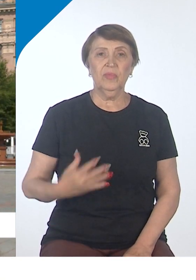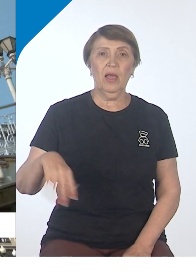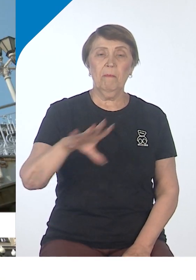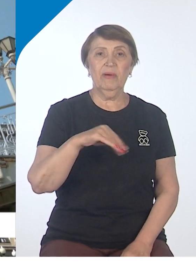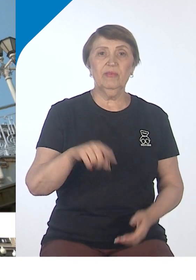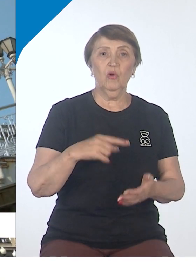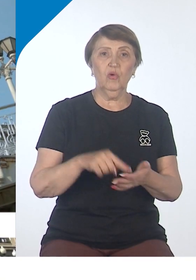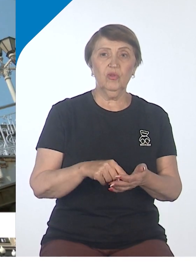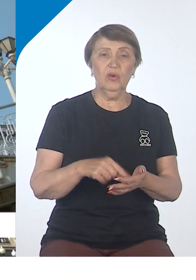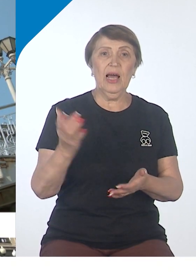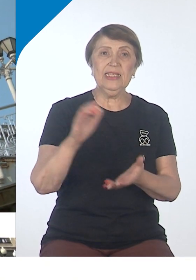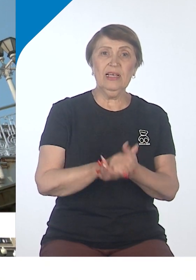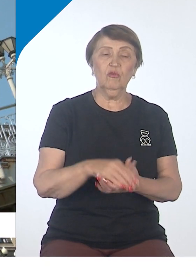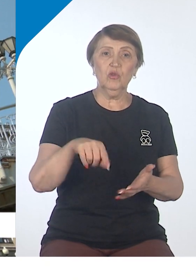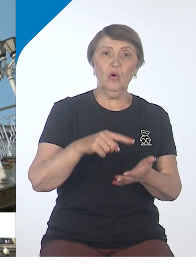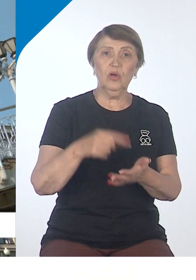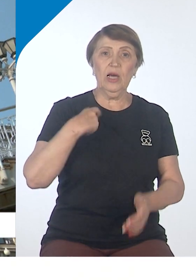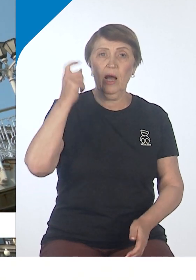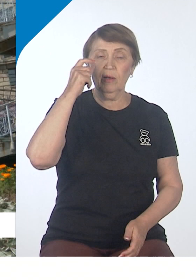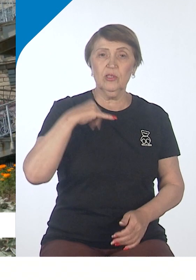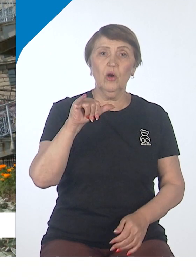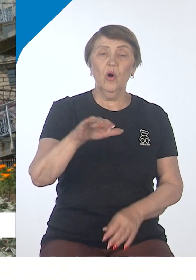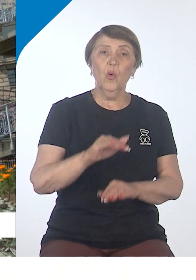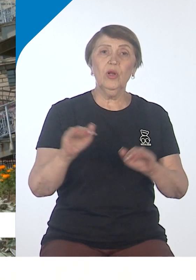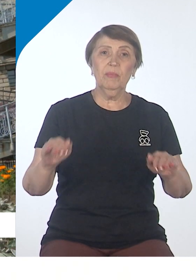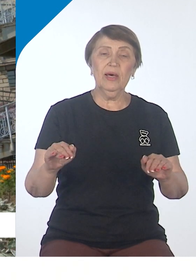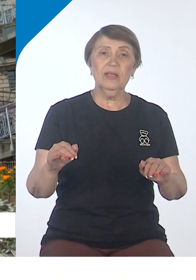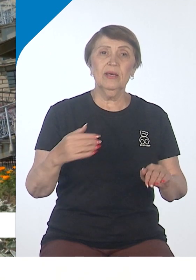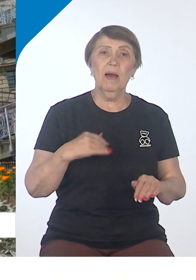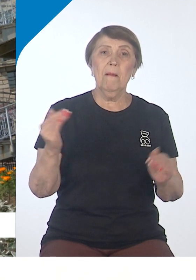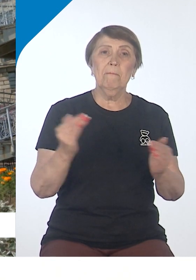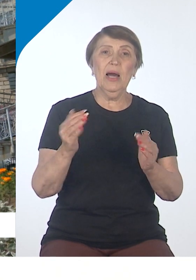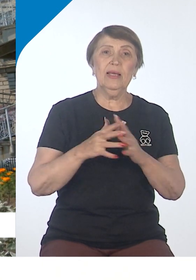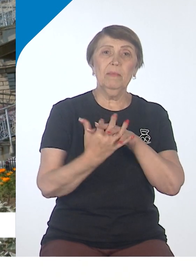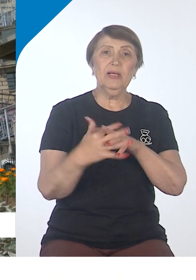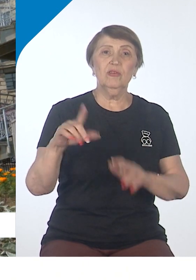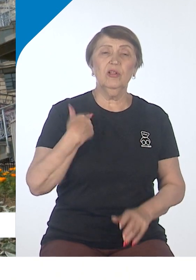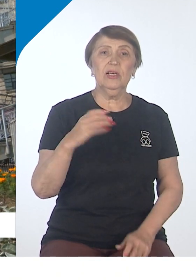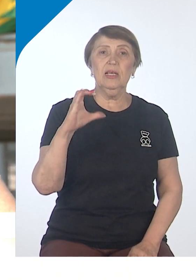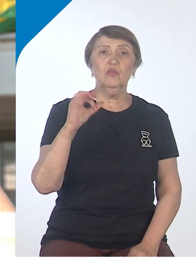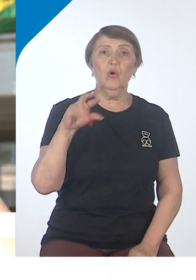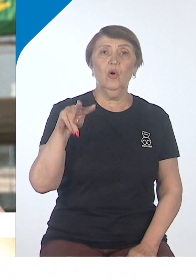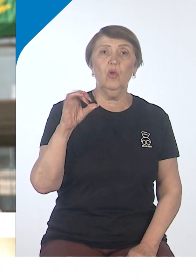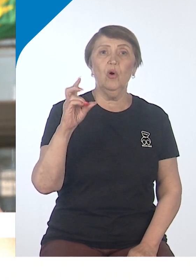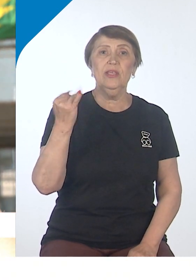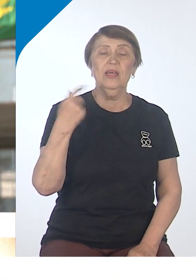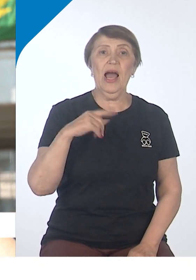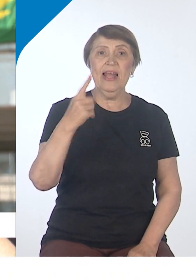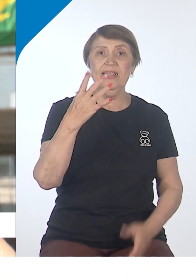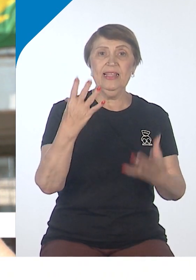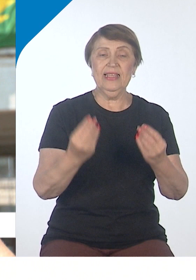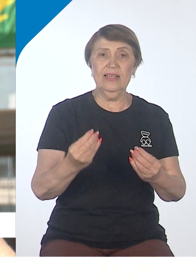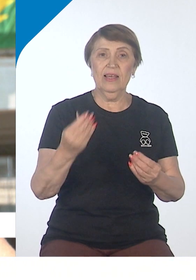На знакомство с Хабаровском у ребят из маленького поселка Солони один день. Кроме автобусной и пешей экскурсии в